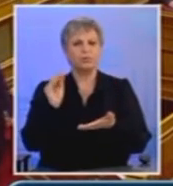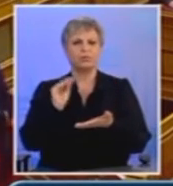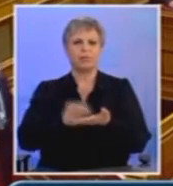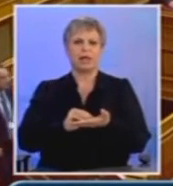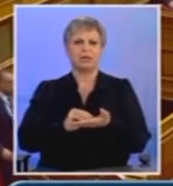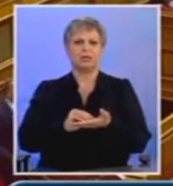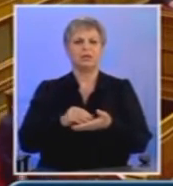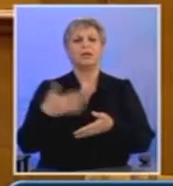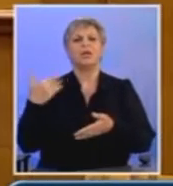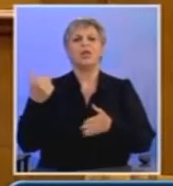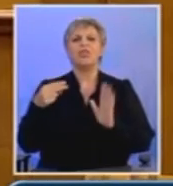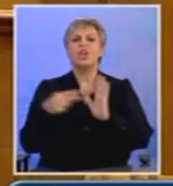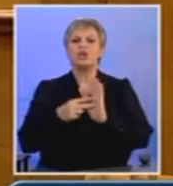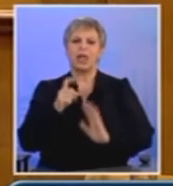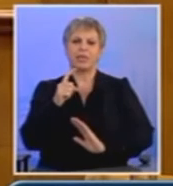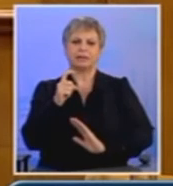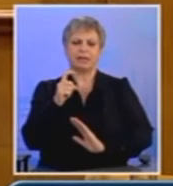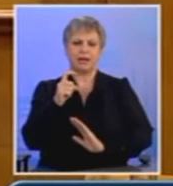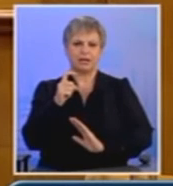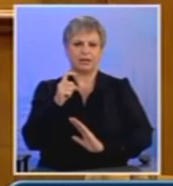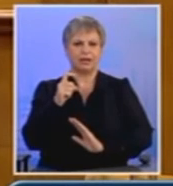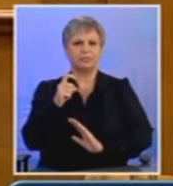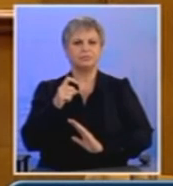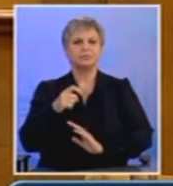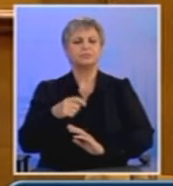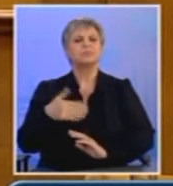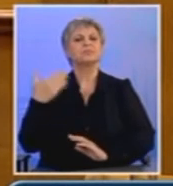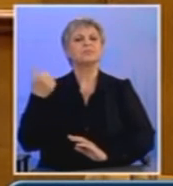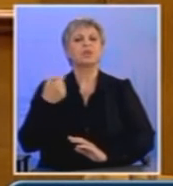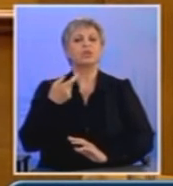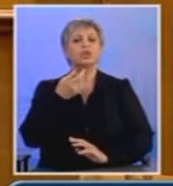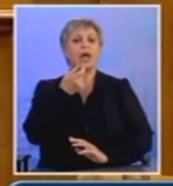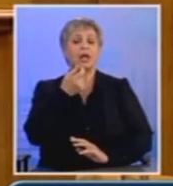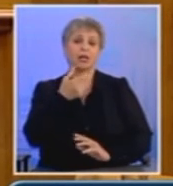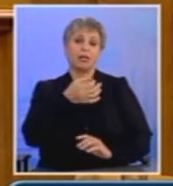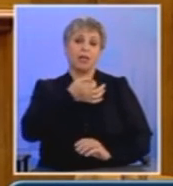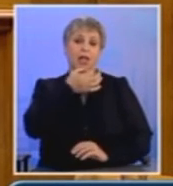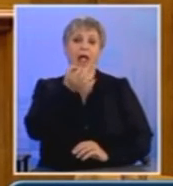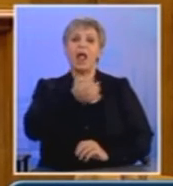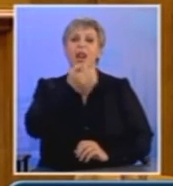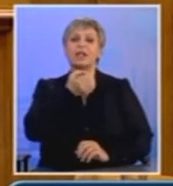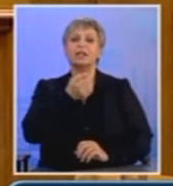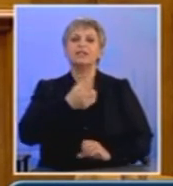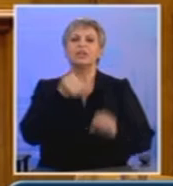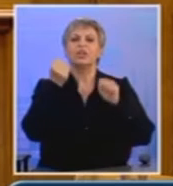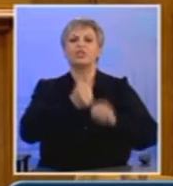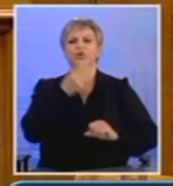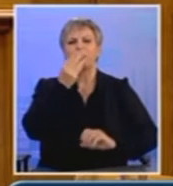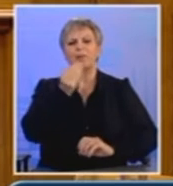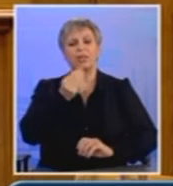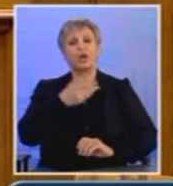2010 από τα λεφτά υπάρχουν του κυρίου Γιώργου Παπανδρέου